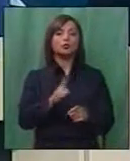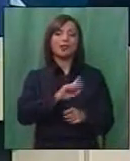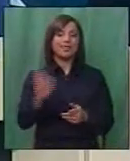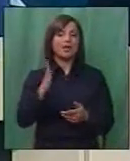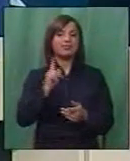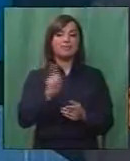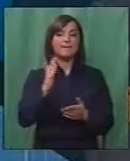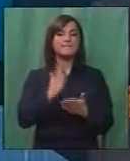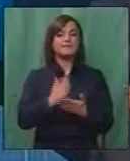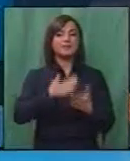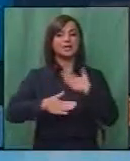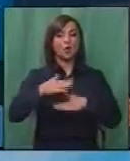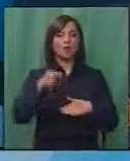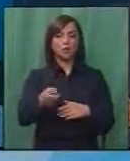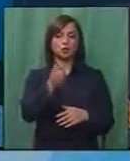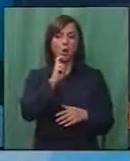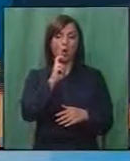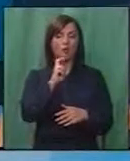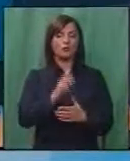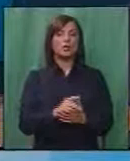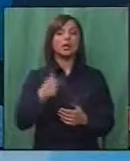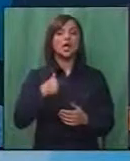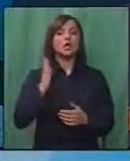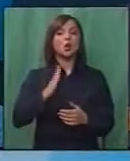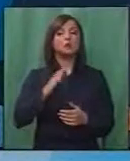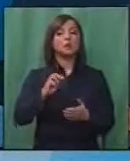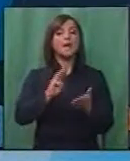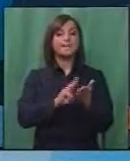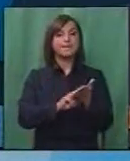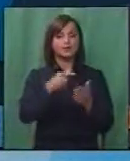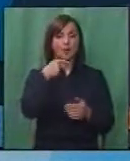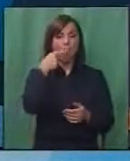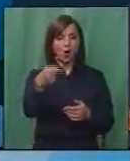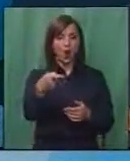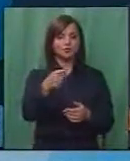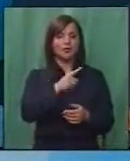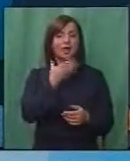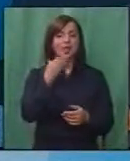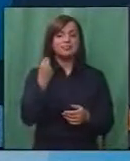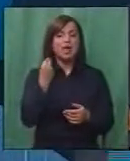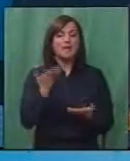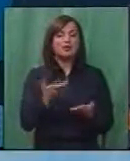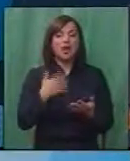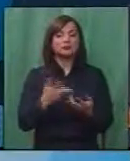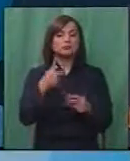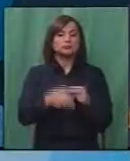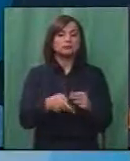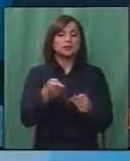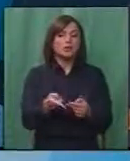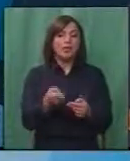бевме задоволни од одговора. Јас тоа и на господинот Мемети му кажев, затоа што нема инструмент за санцији.